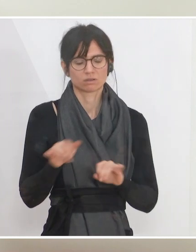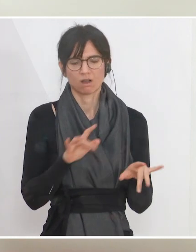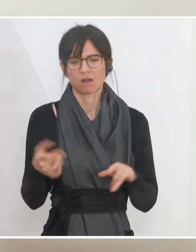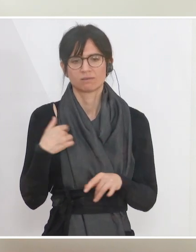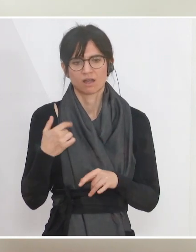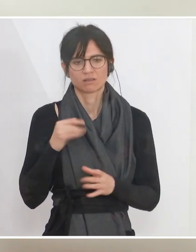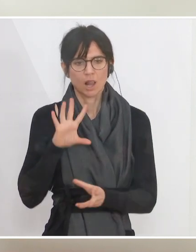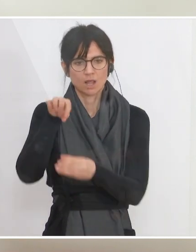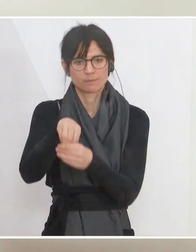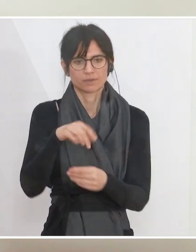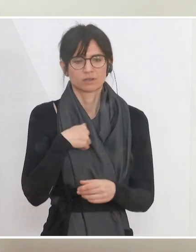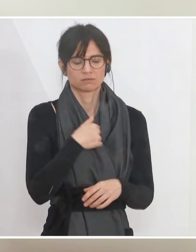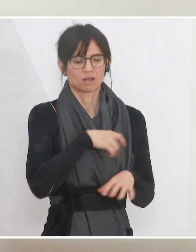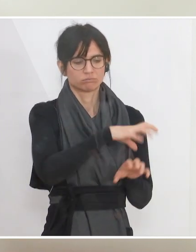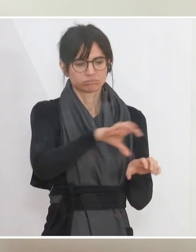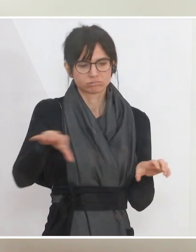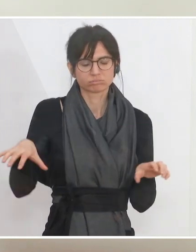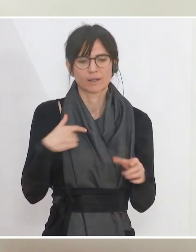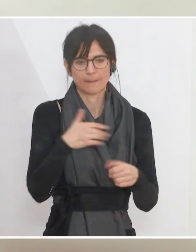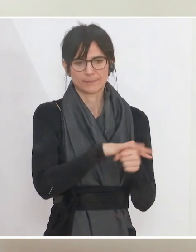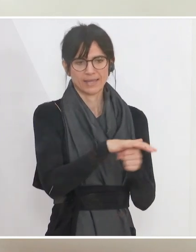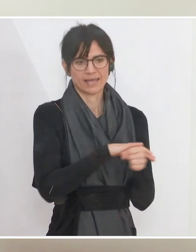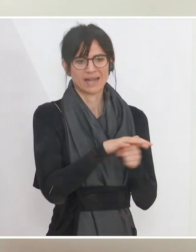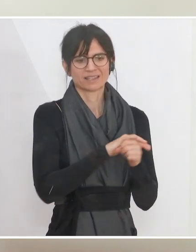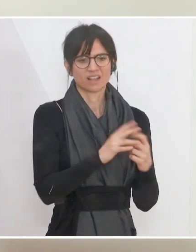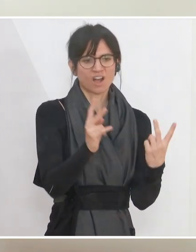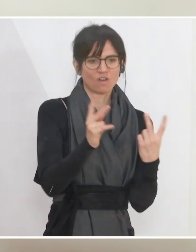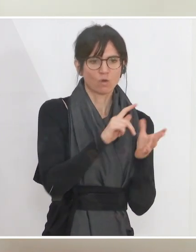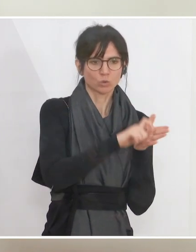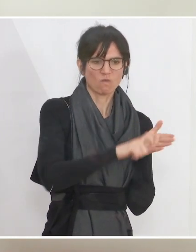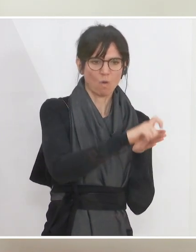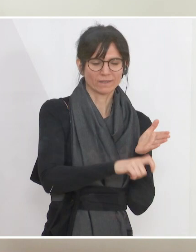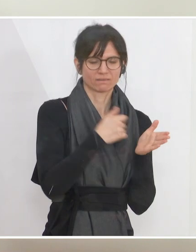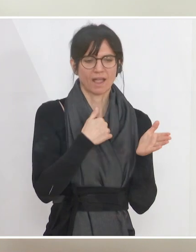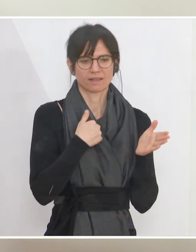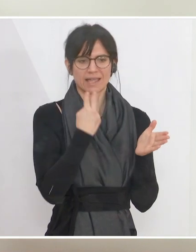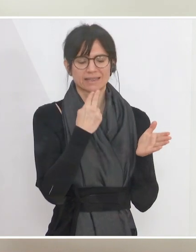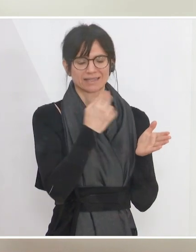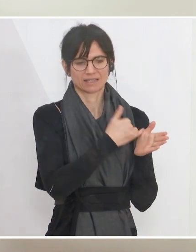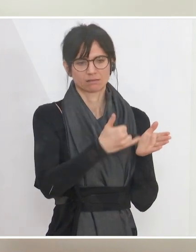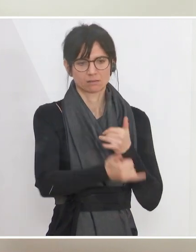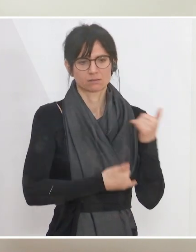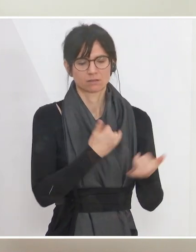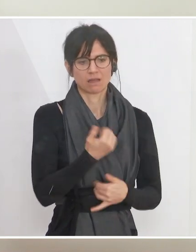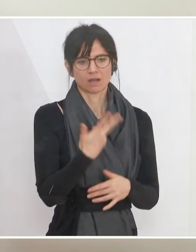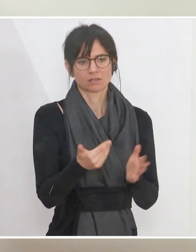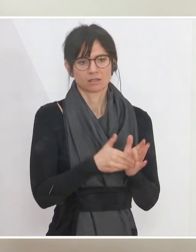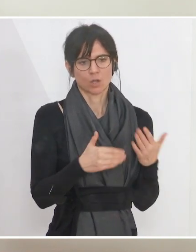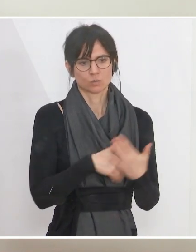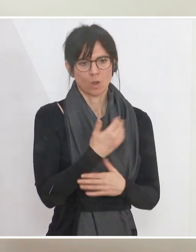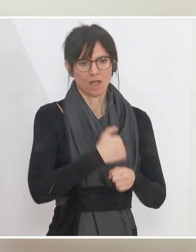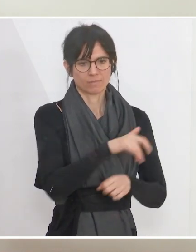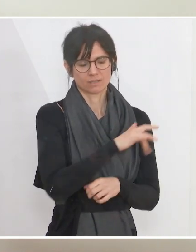teilen sich auf die Sektoren wie folgt auf. Im Bereich der Photovoltaik schaffen und sichern wir jährlich bis zu 30.000 Arbeitsplätze.